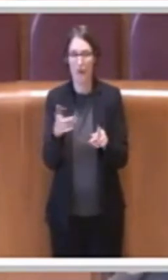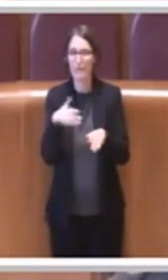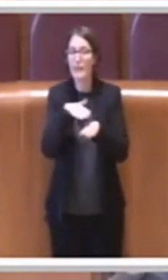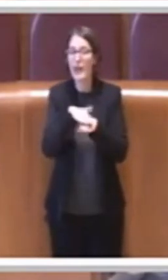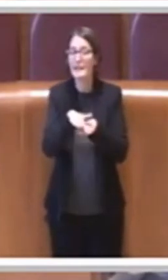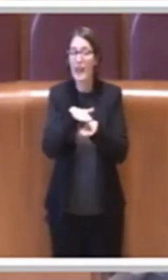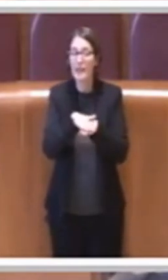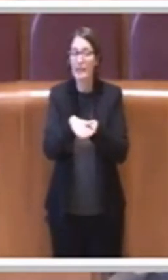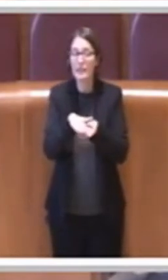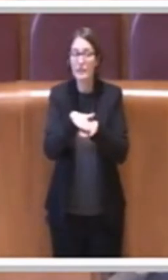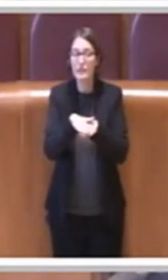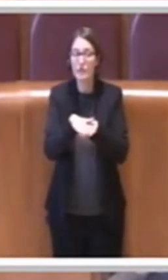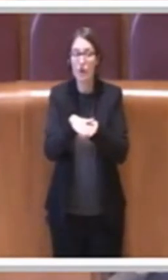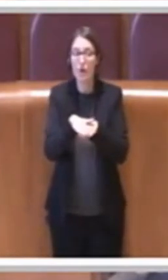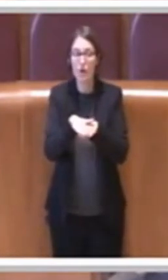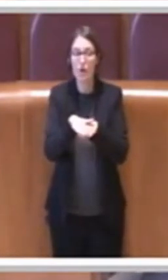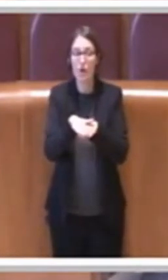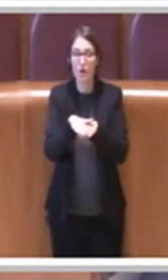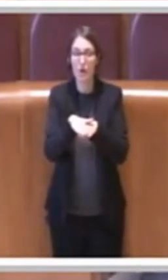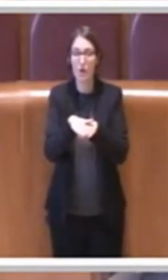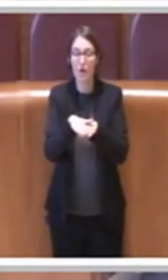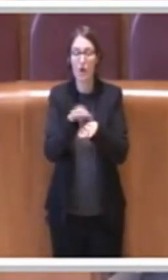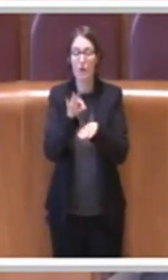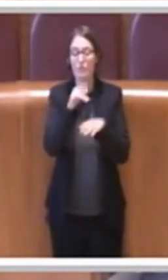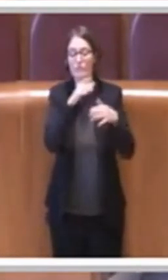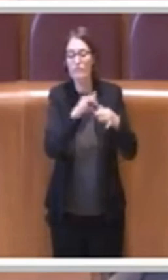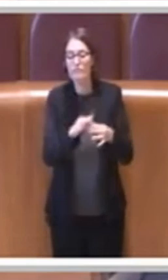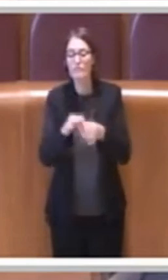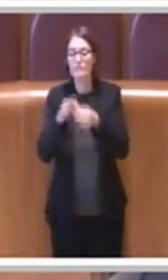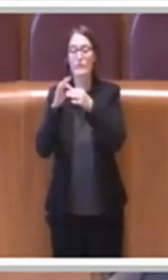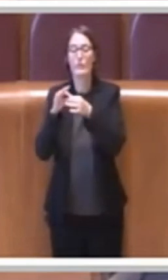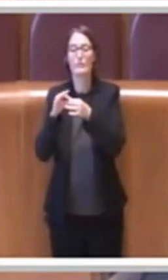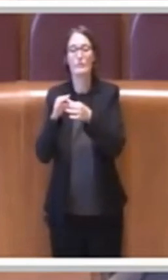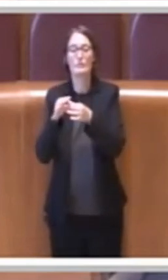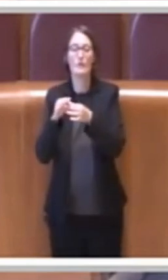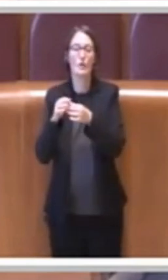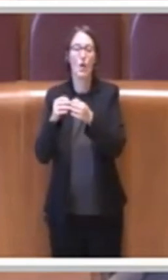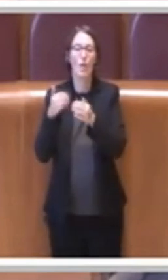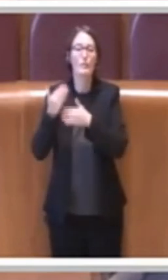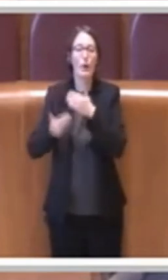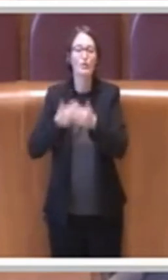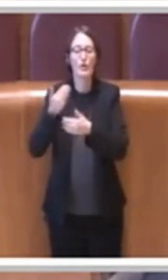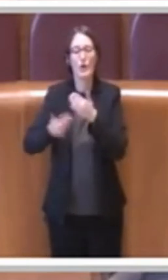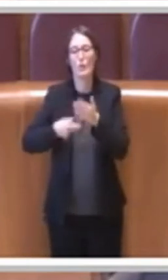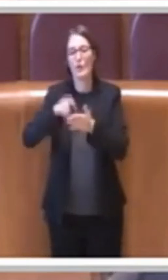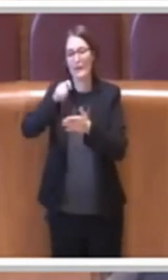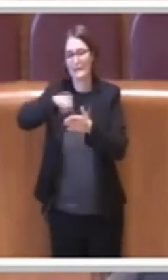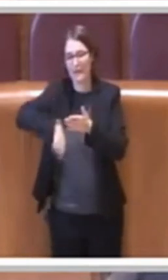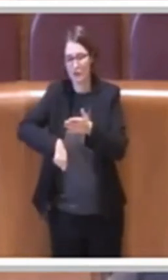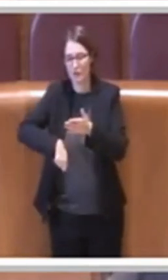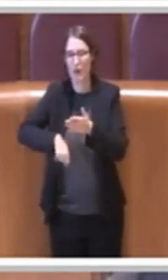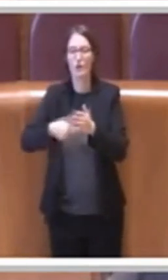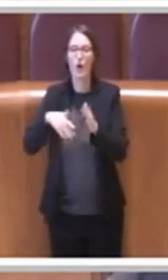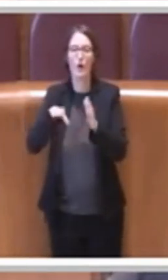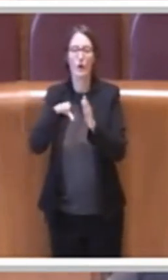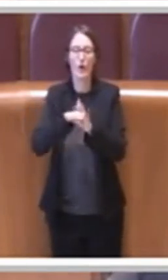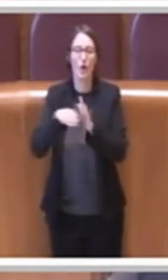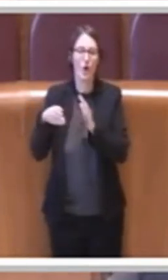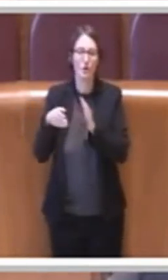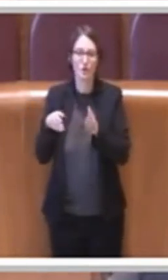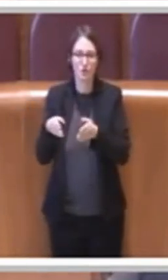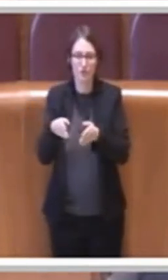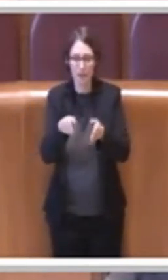regime e alle procedure sanzionatorie codice della strada, legge speciale comunale, gestione del